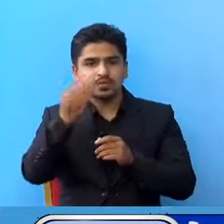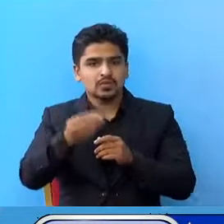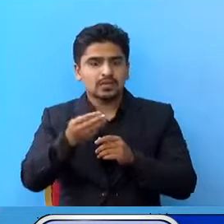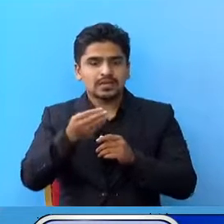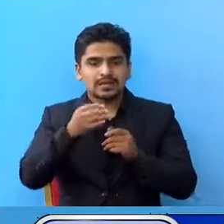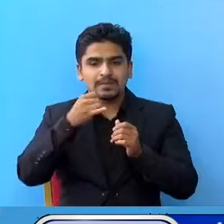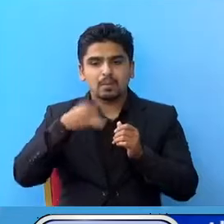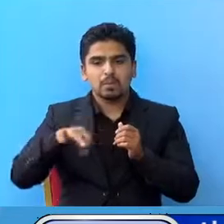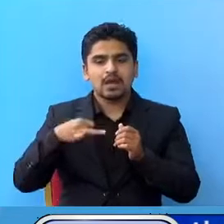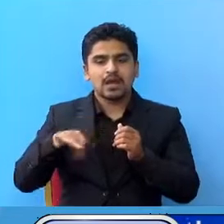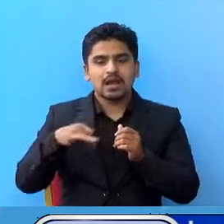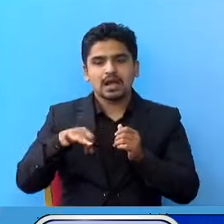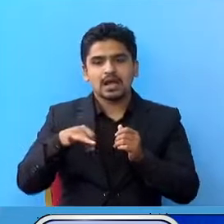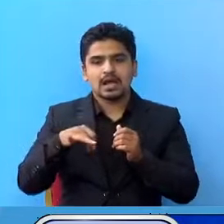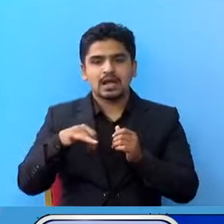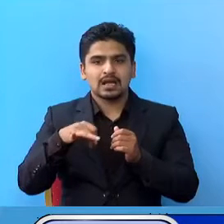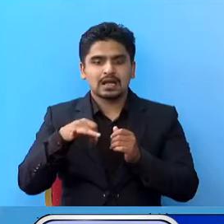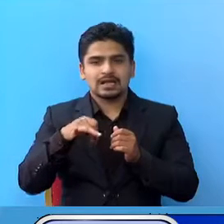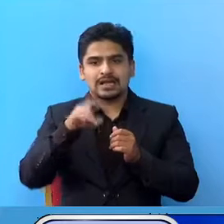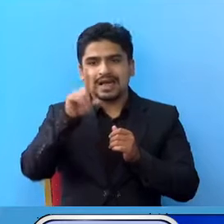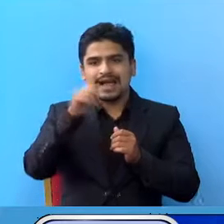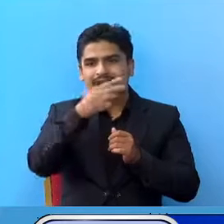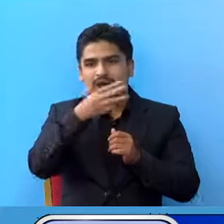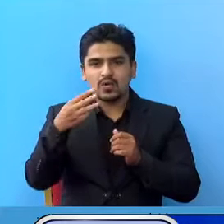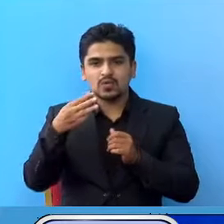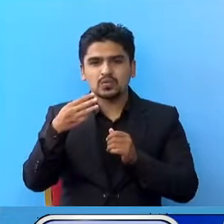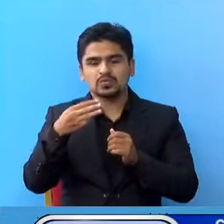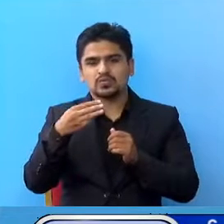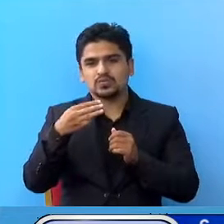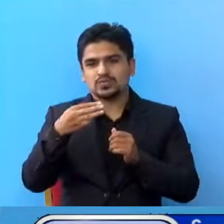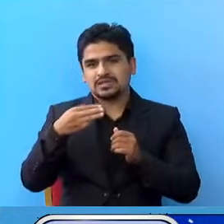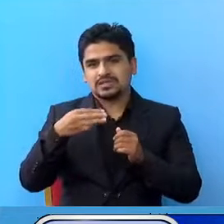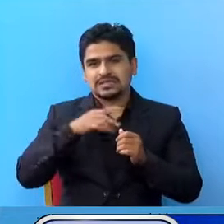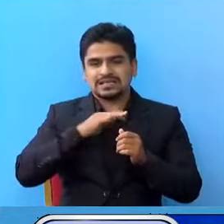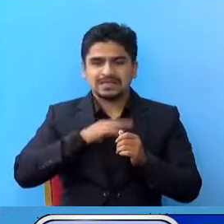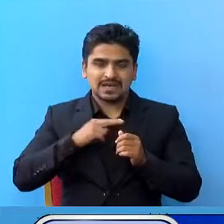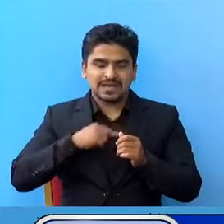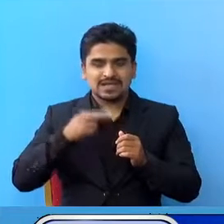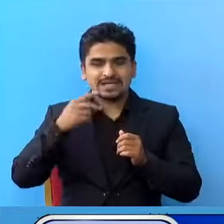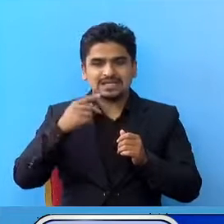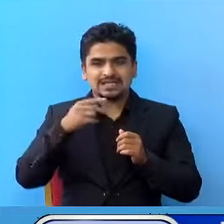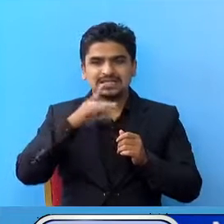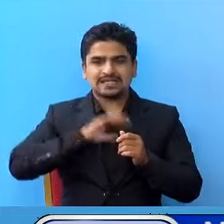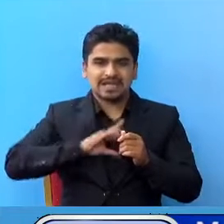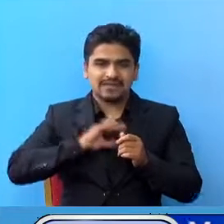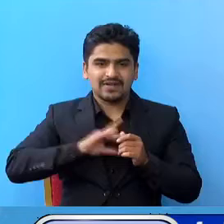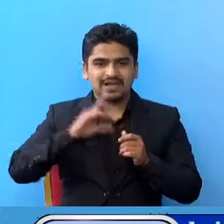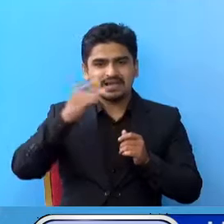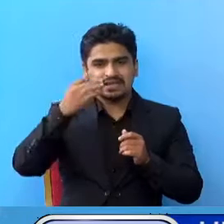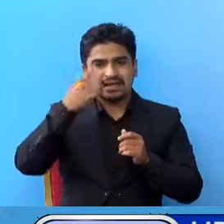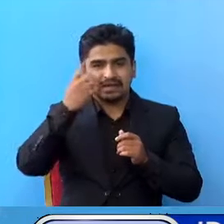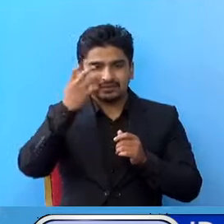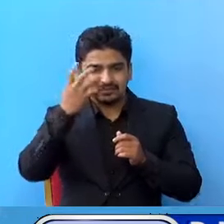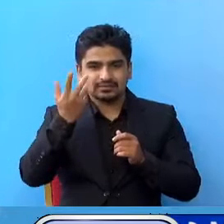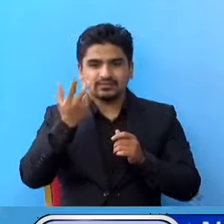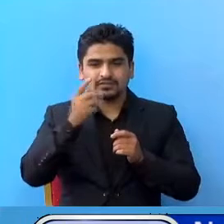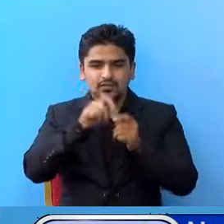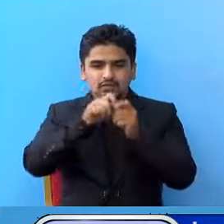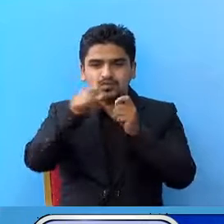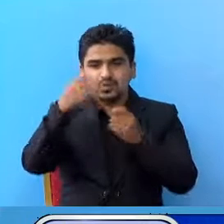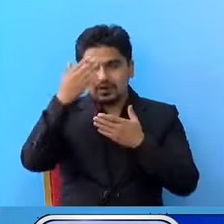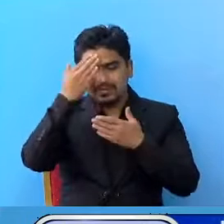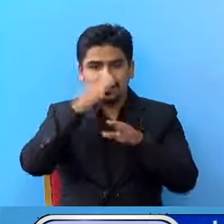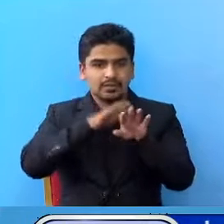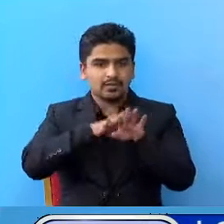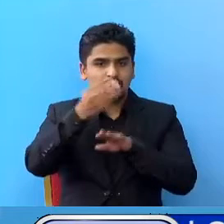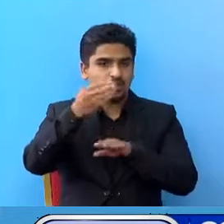जाडा पखाला आउं एपाटाइटीज टाइफाइड आखा पाकने रुगाखो की जस्ता सरुआरो घरू